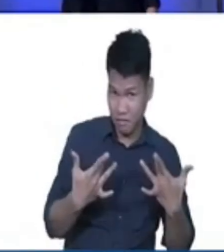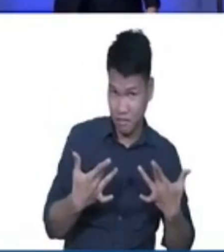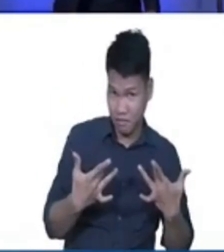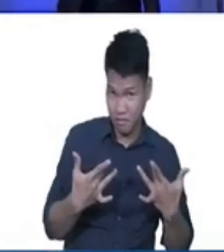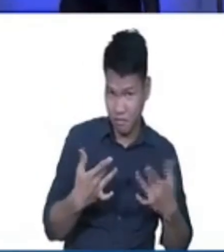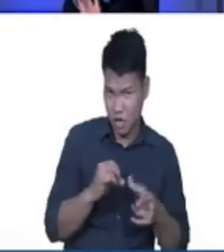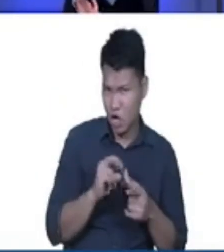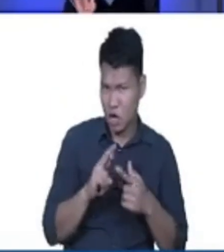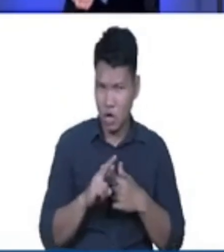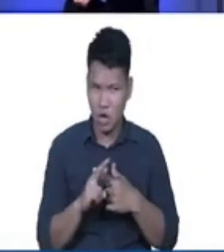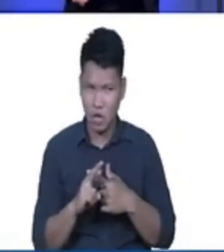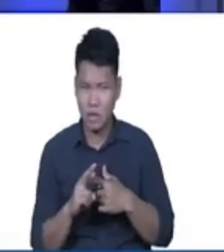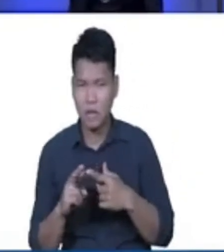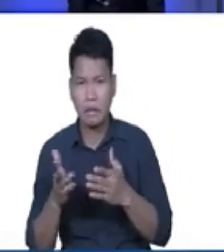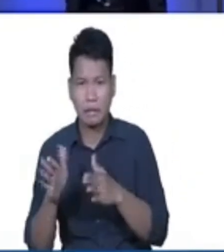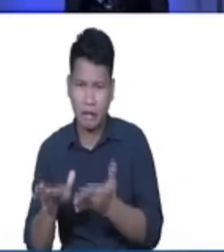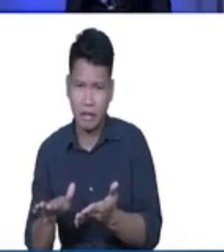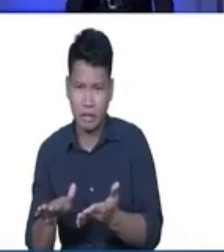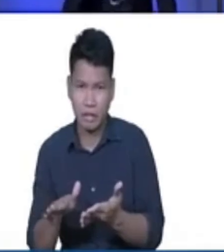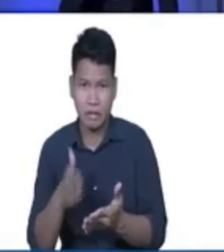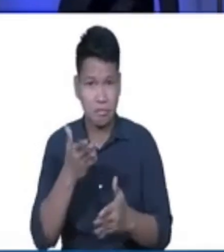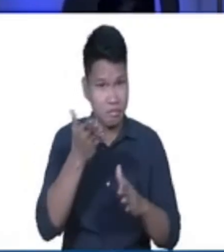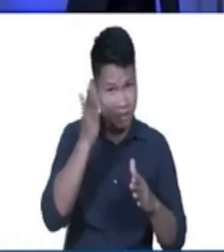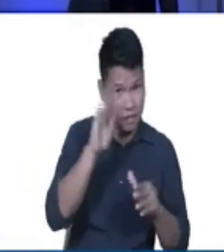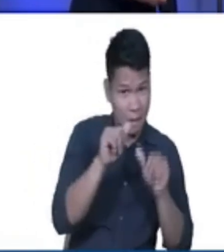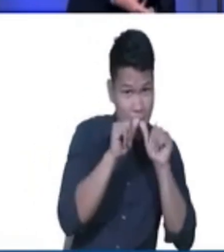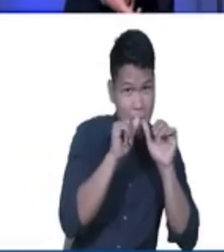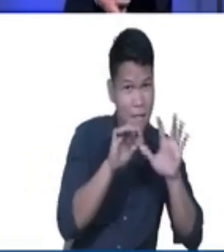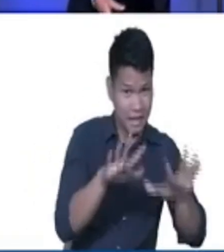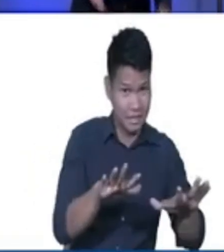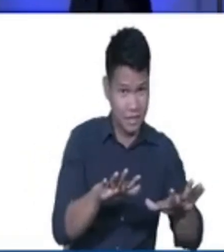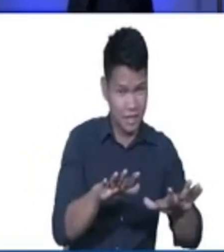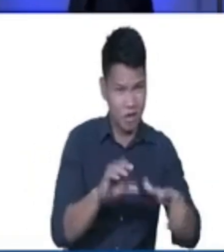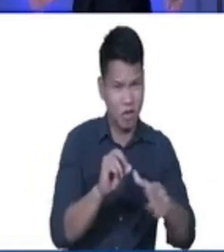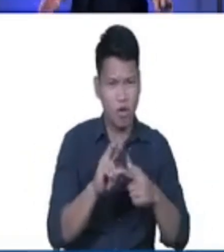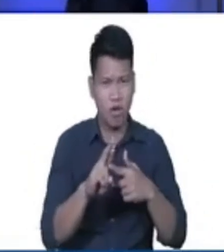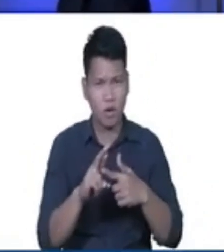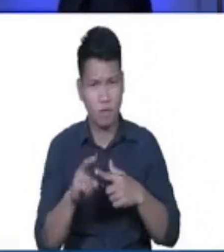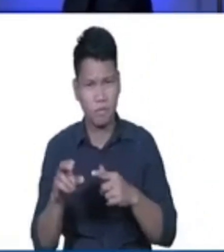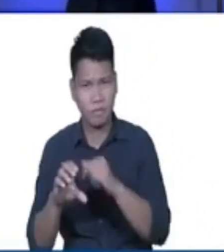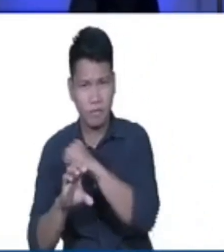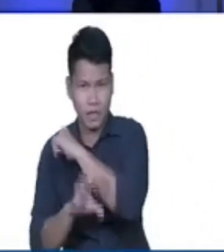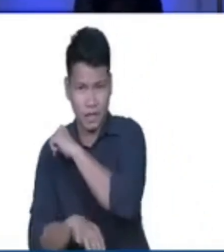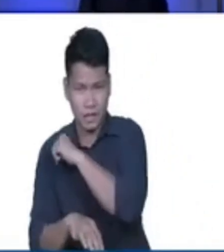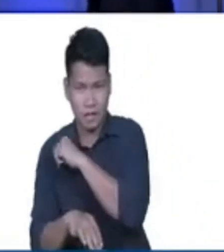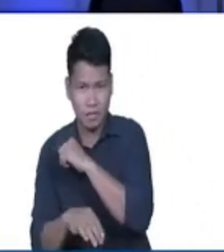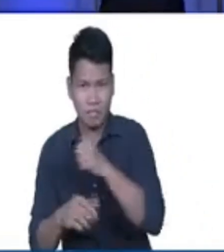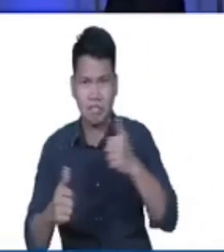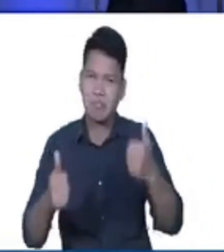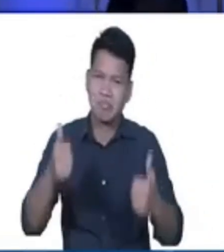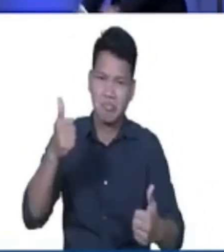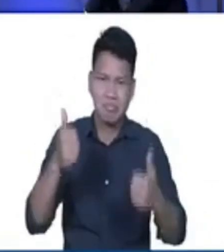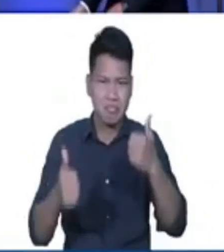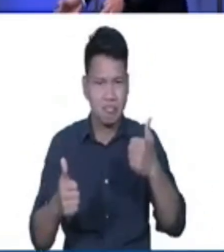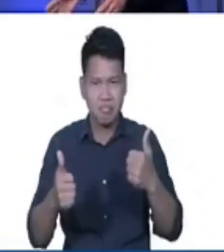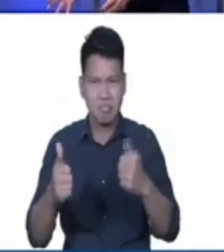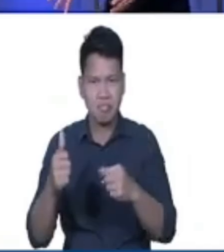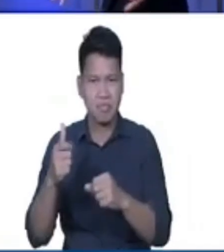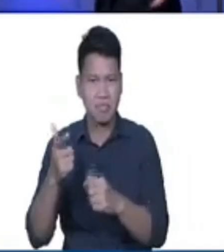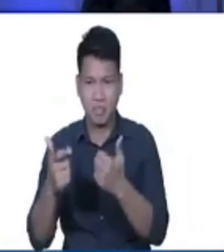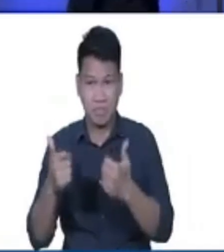and God's curse bibigay ko po sa inyo ang pagpipilian ninyo ngayong gabi buhay o kamatayan